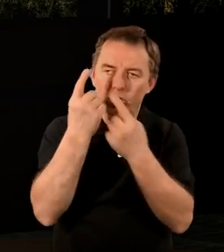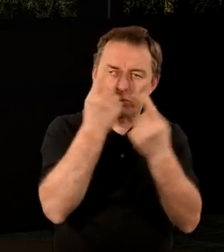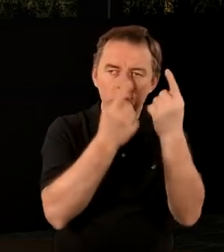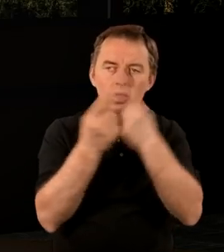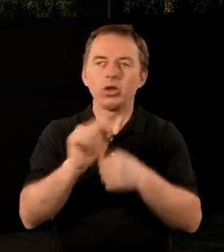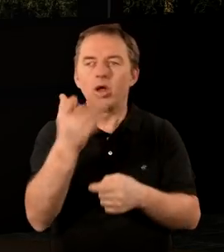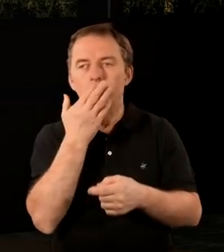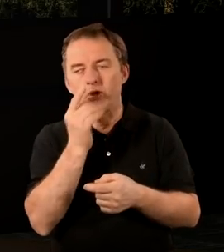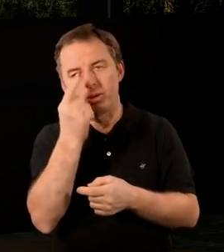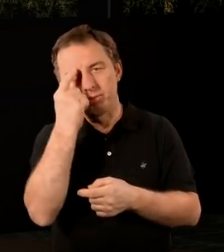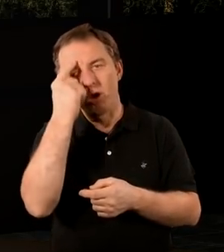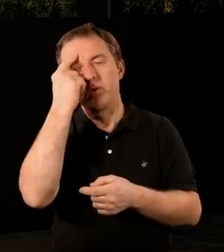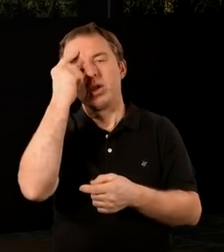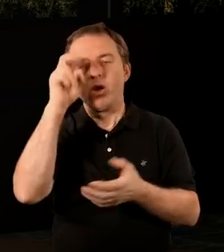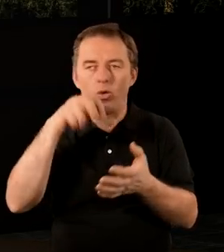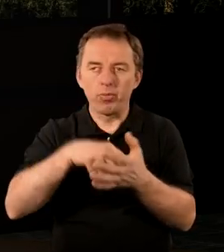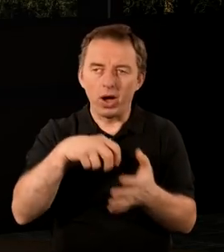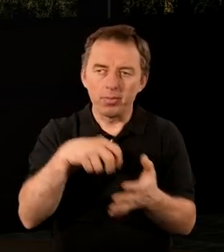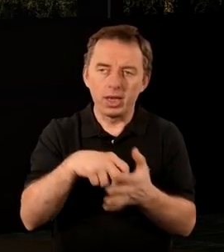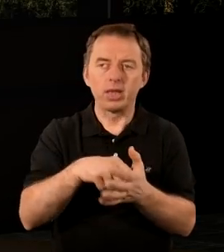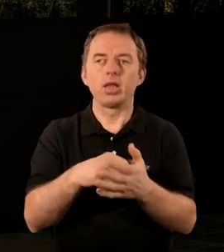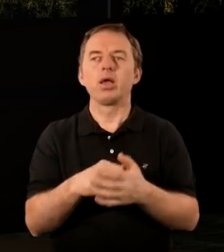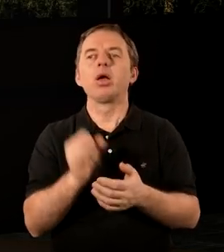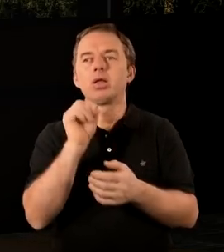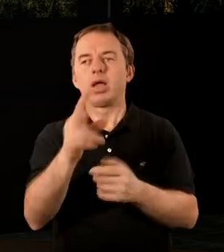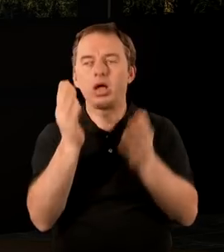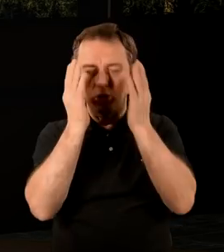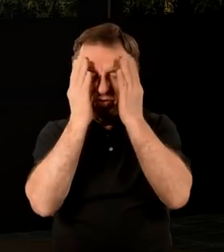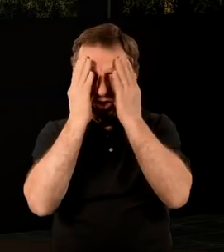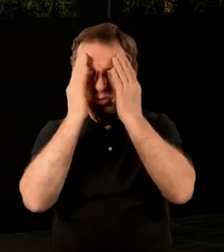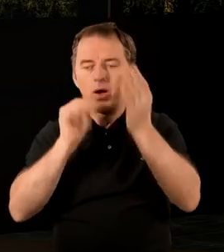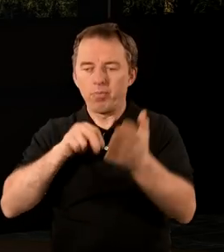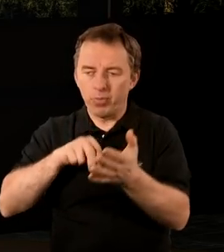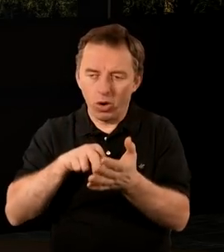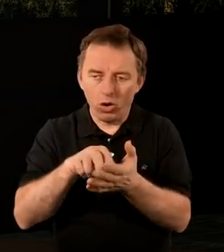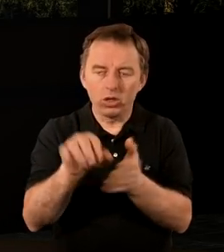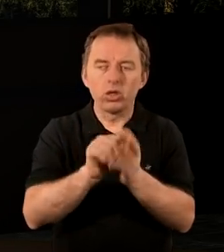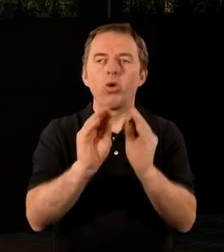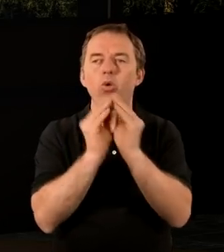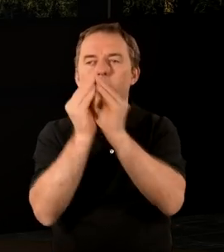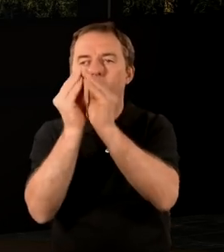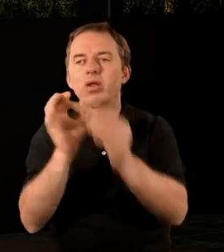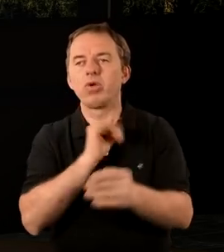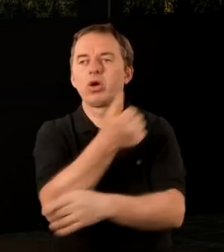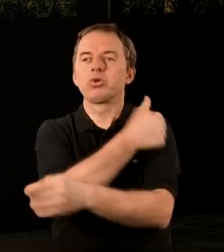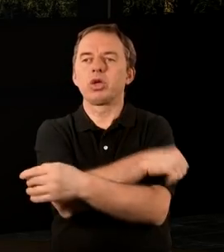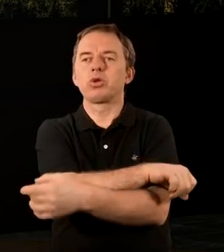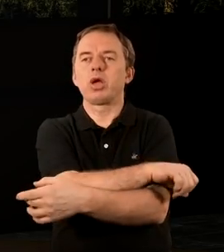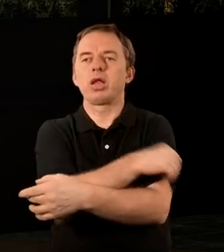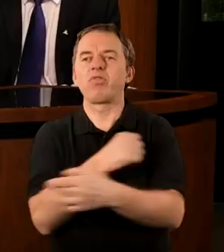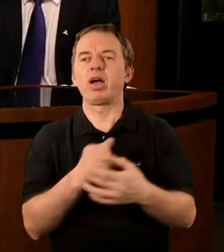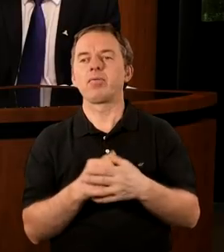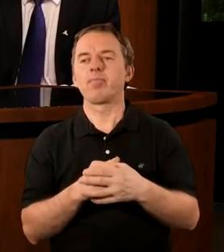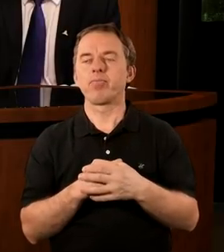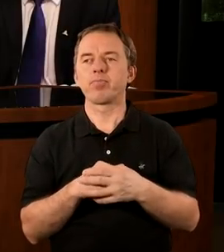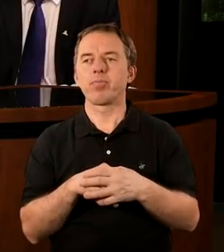Rozmyślać? Bo to, co mówi, wspomnij, upamiętaj się. Czyli żeby tak świadomie podejść do tego kształtowania swojego chrześcijaństwa.